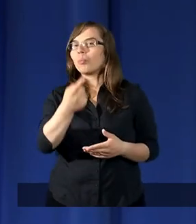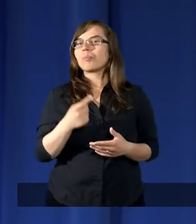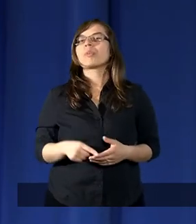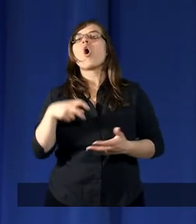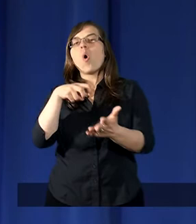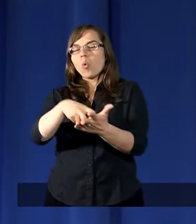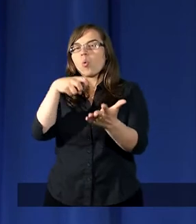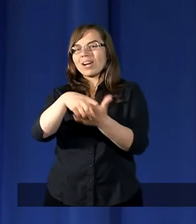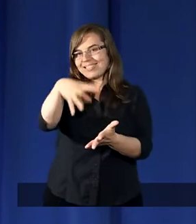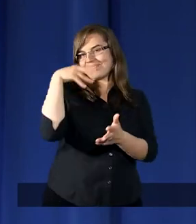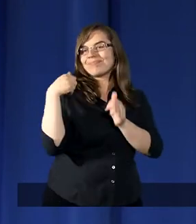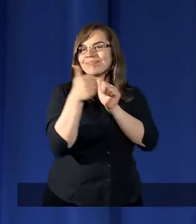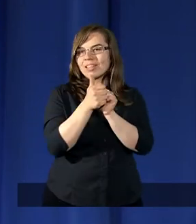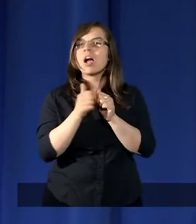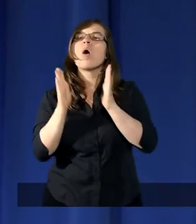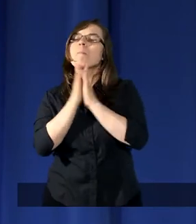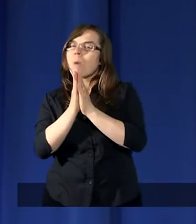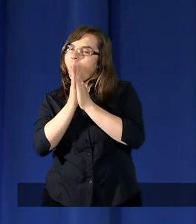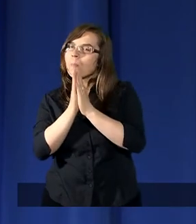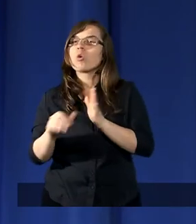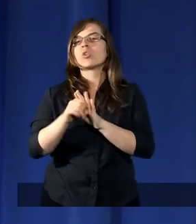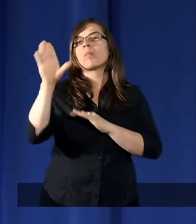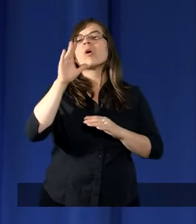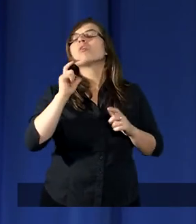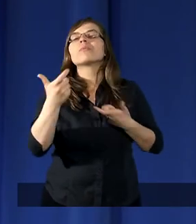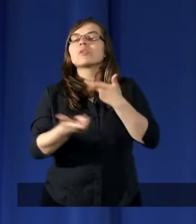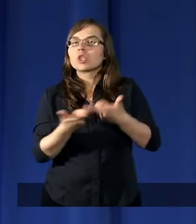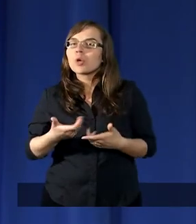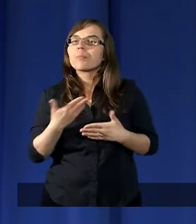uklękniemy, pomodlimy się za to zrozumienie.